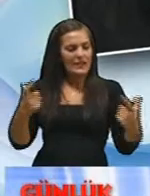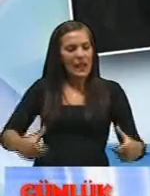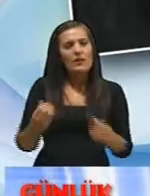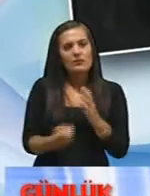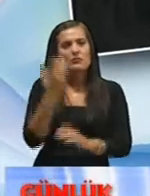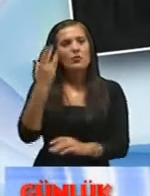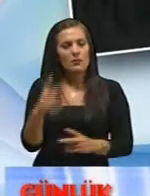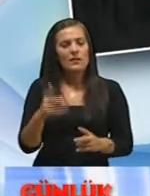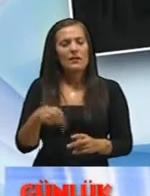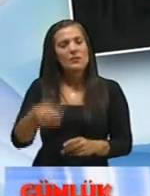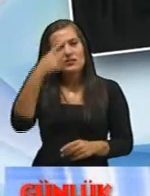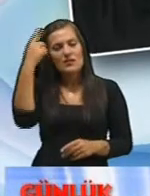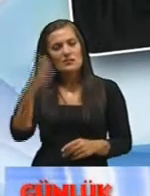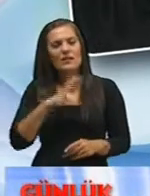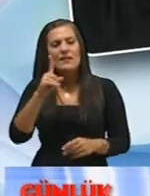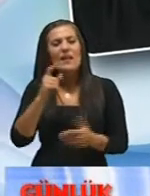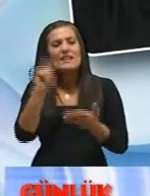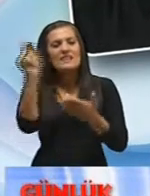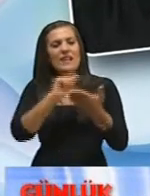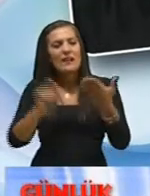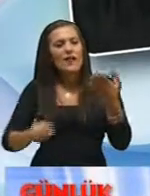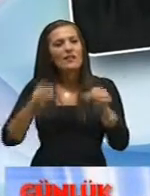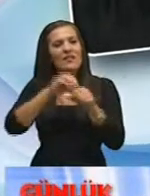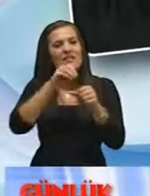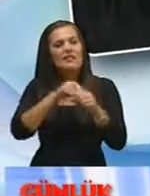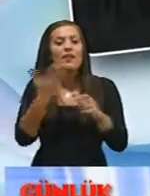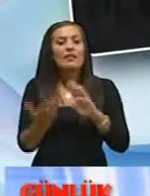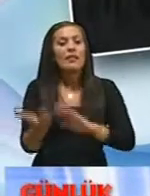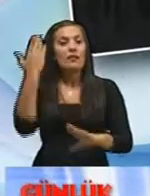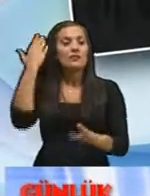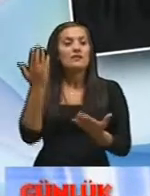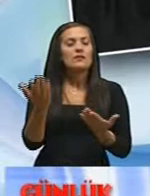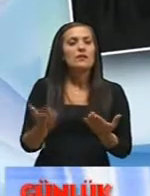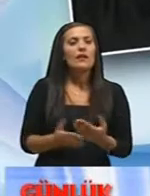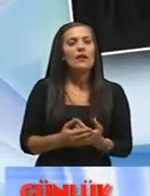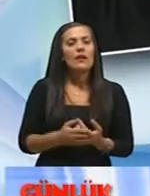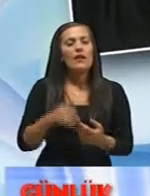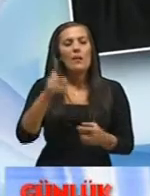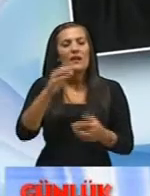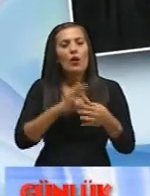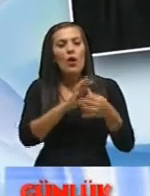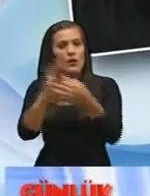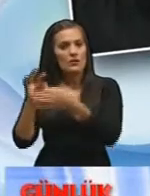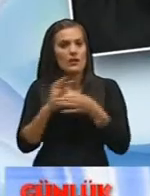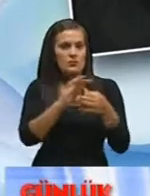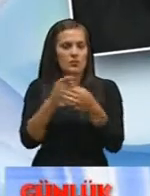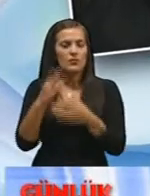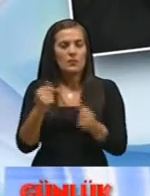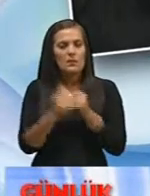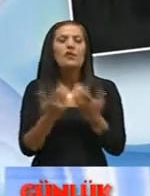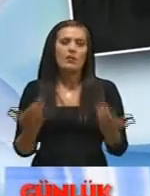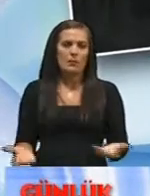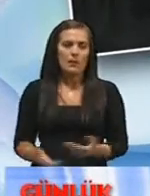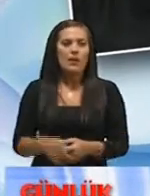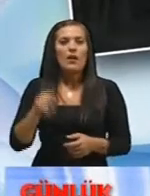bir şansımız var tabii sanıyorum sen daha senaryo aşamasını ya da belki de daha öncesinde bile bir koordinasyon içindesiniz değil mi? tabii ki